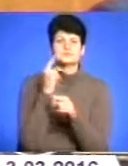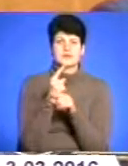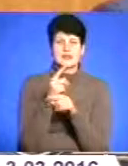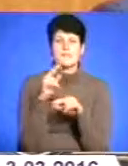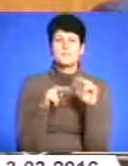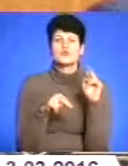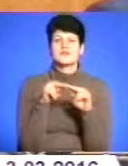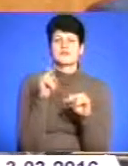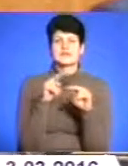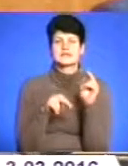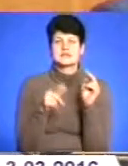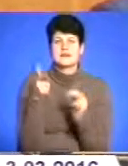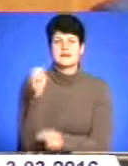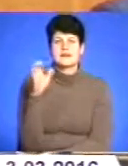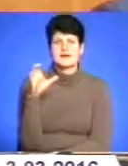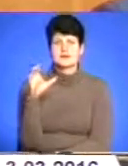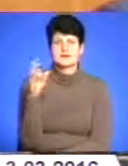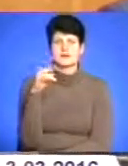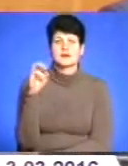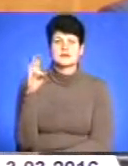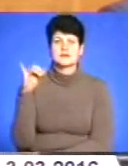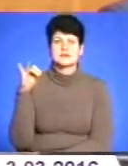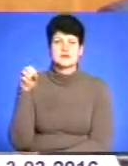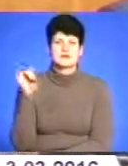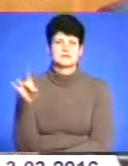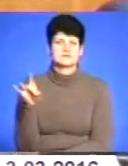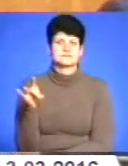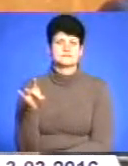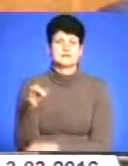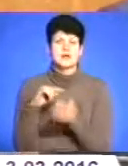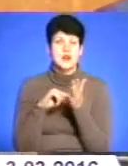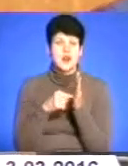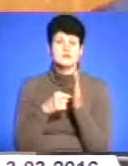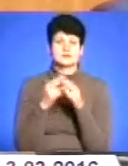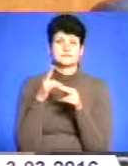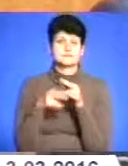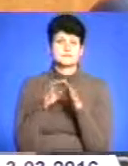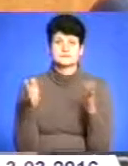будівництво ГЕС на Дністері. Крапка. Крапка.